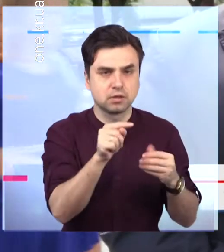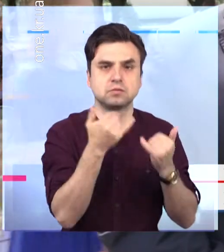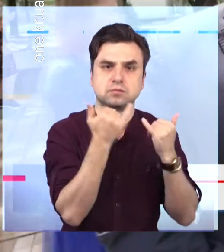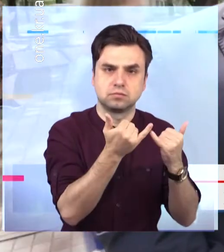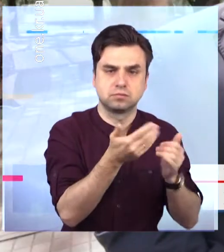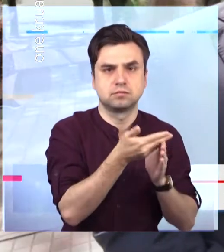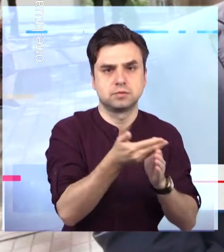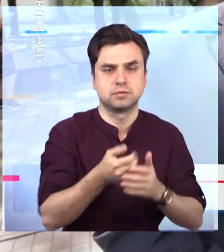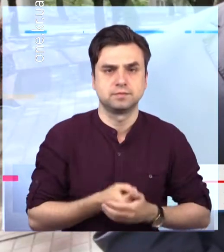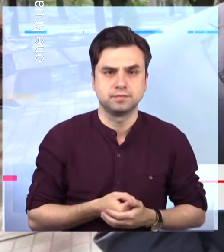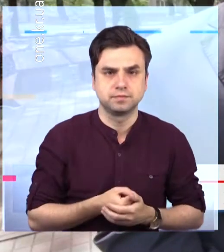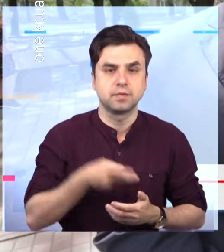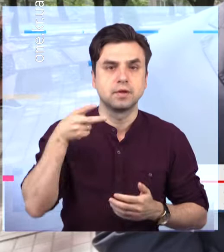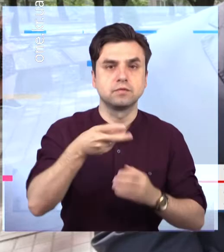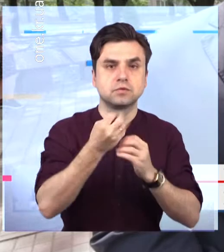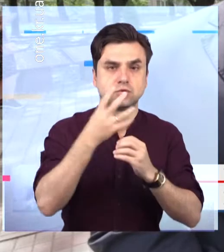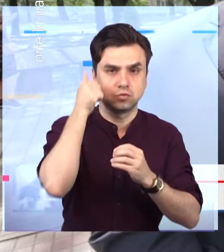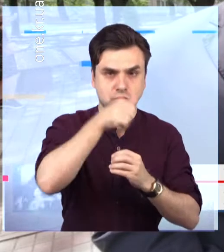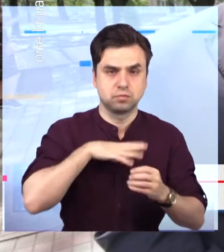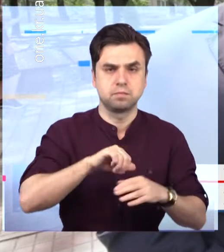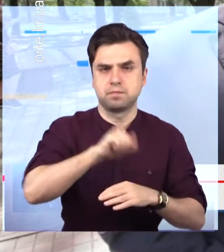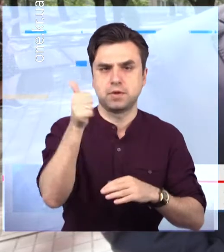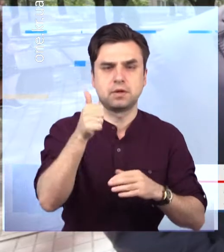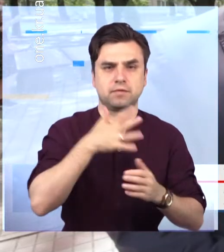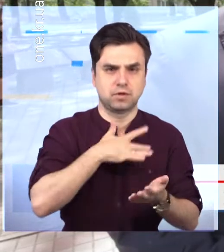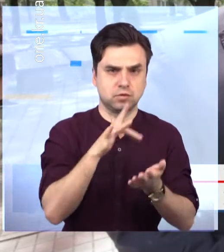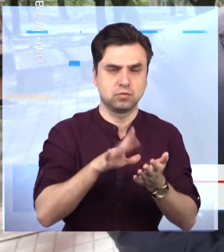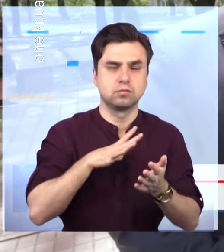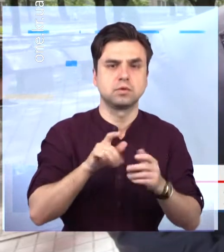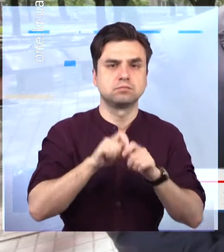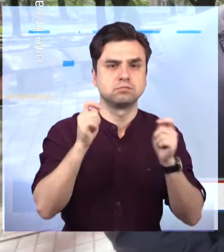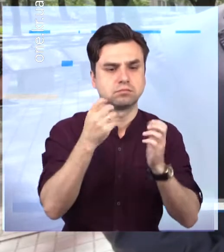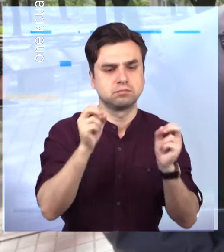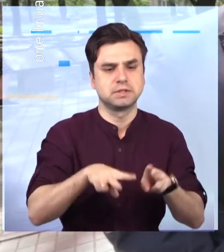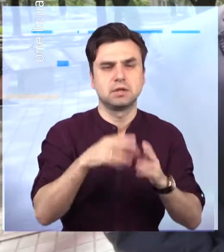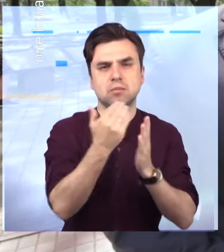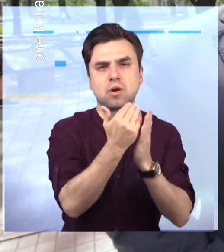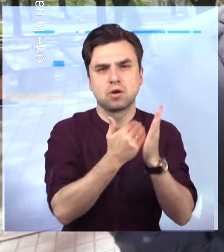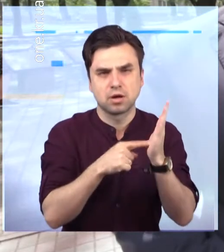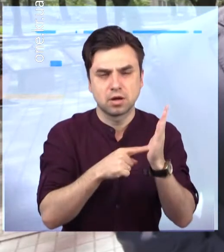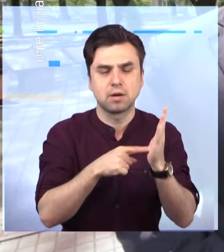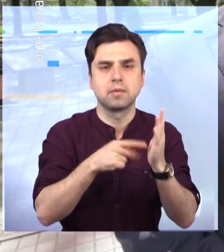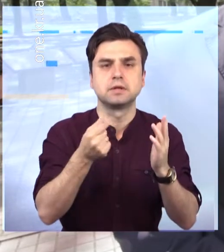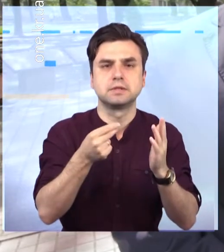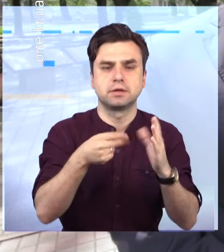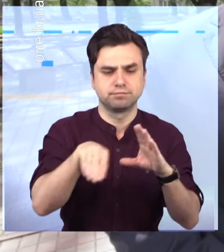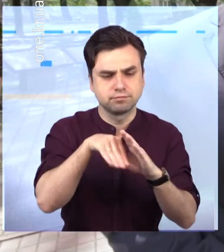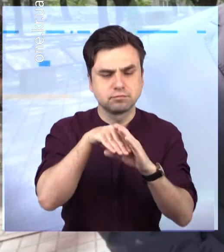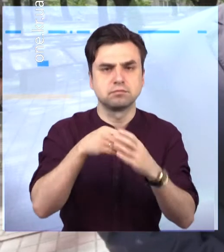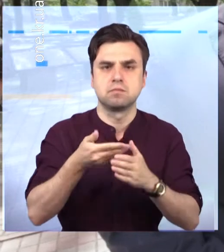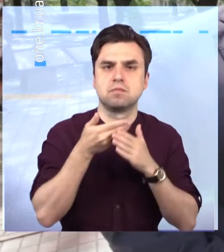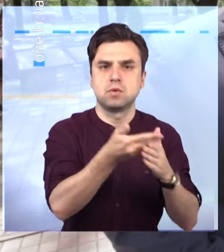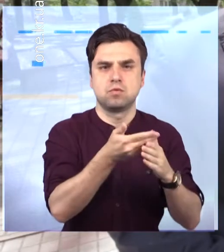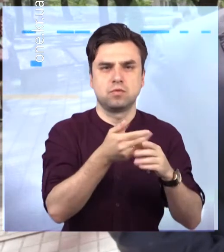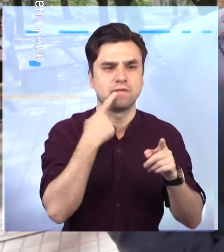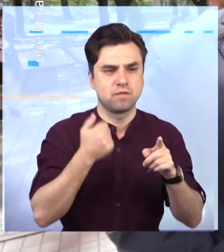ми першими прийняли комплексну програму підтримки учасників АТО та членів їх сімей. І за цей період вже спрямовано